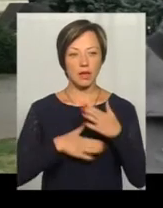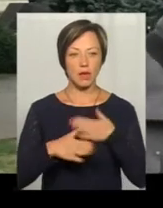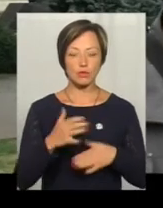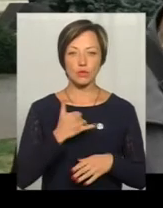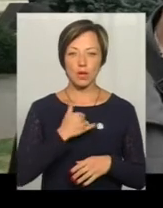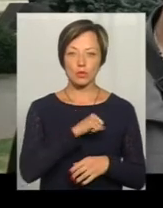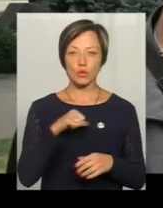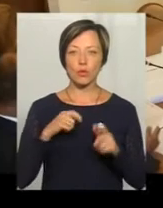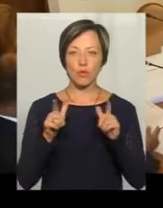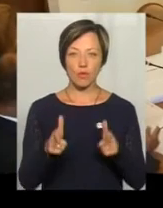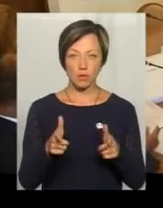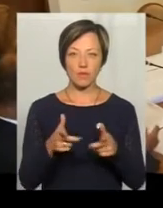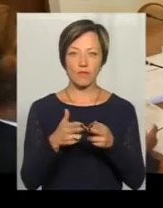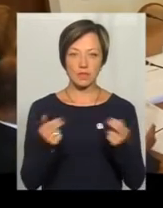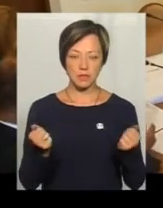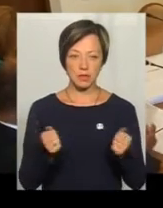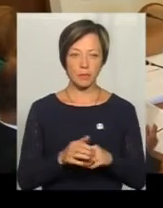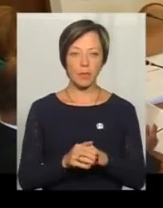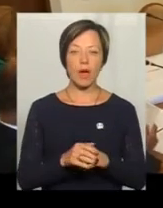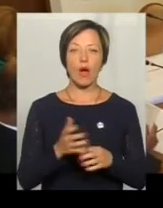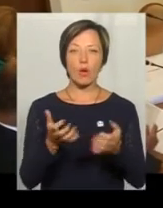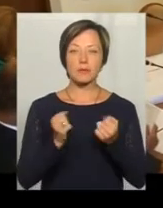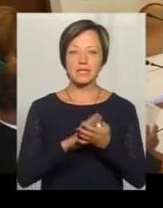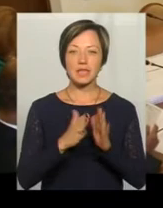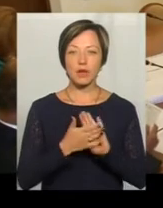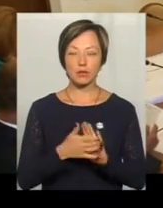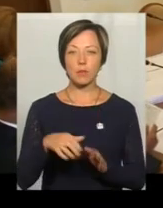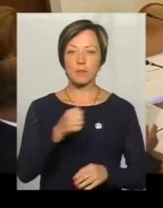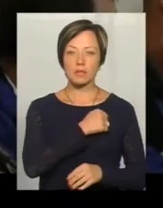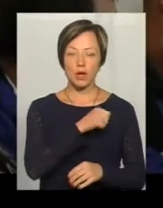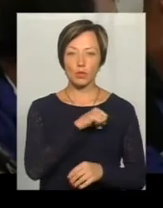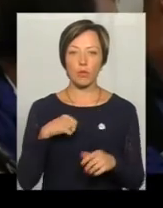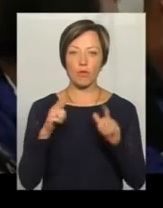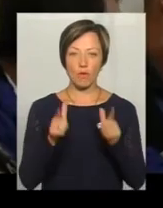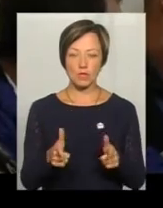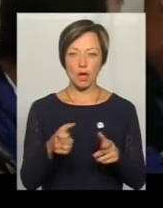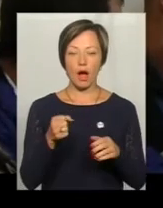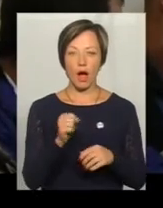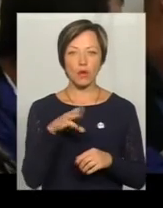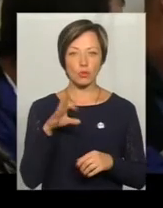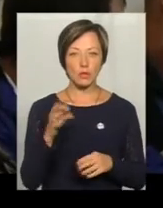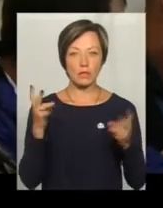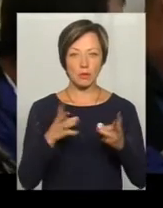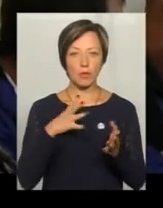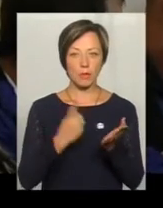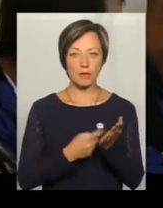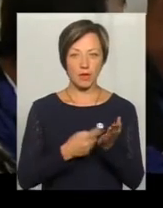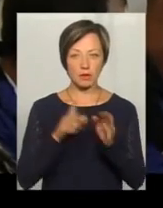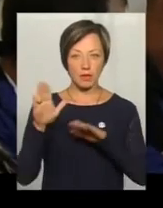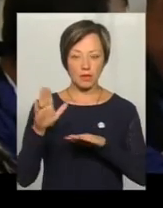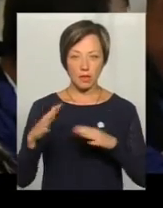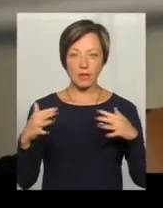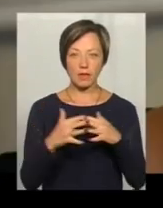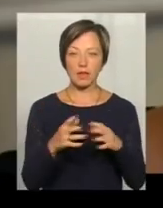що нас, добровольців, в'язнали. Щоб отримати статус бійця-добровольця АТО, ці військові мали підтвердити, що справді були на війні. Термін перебування на